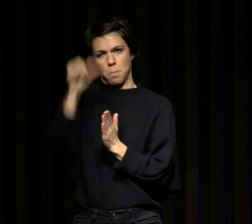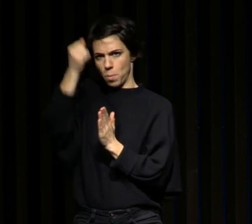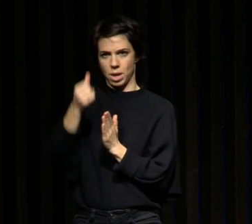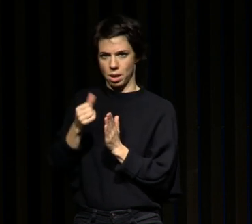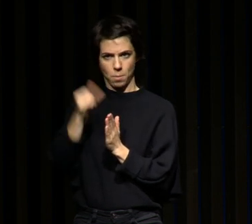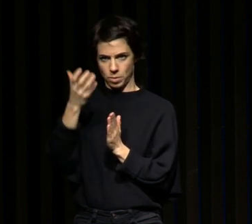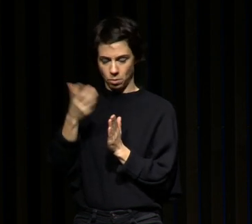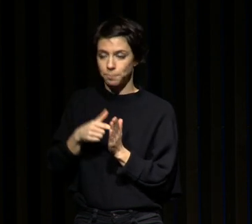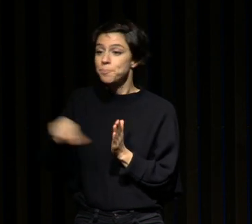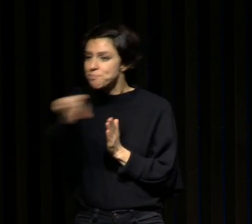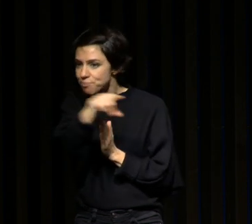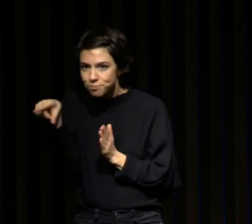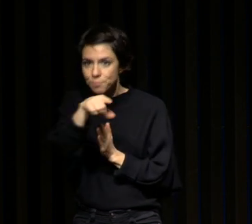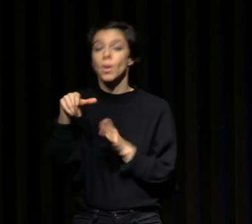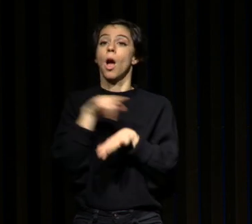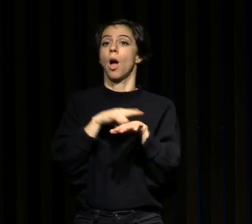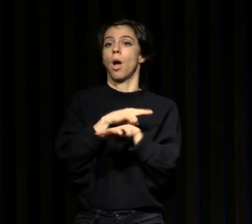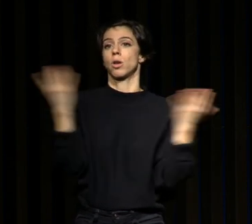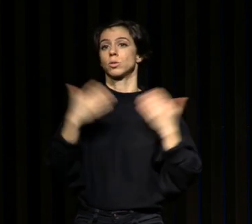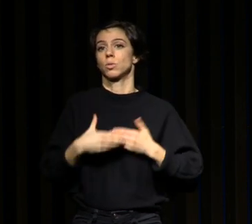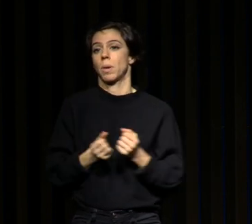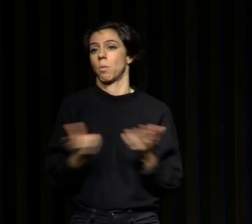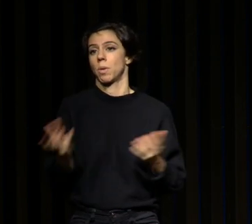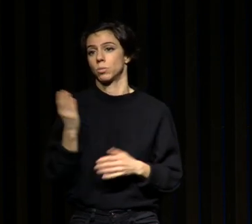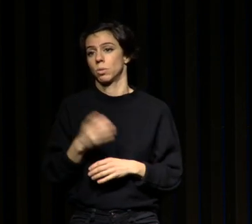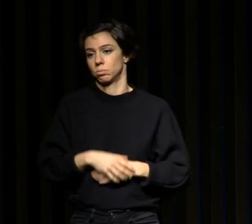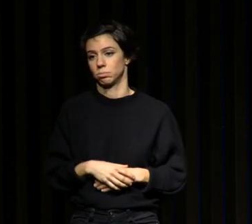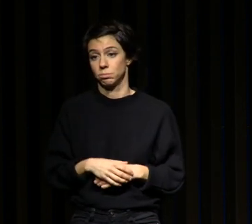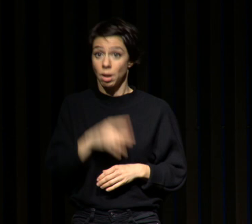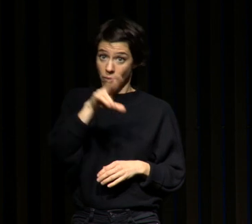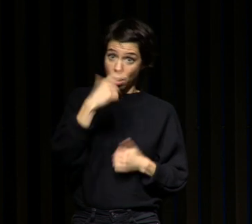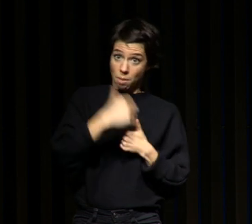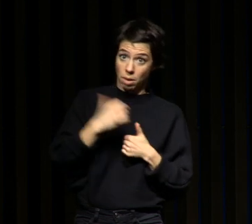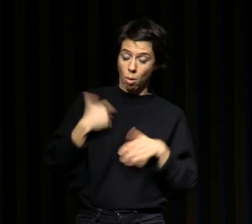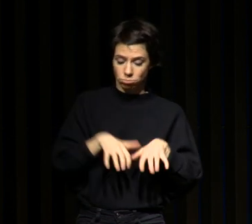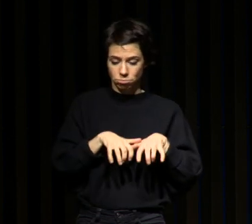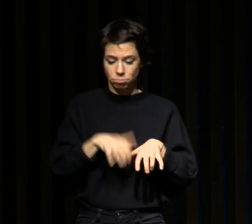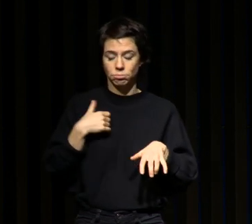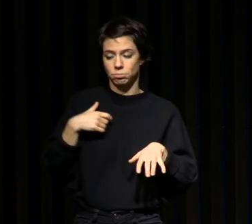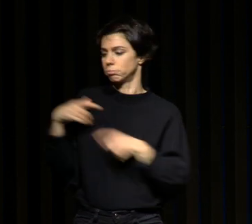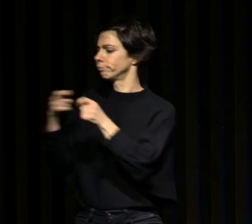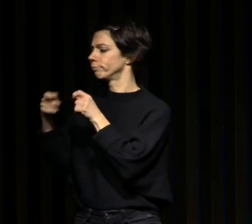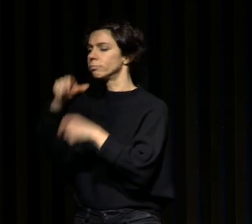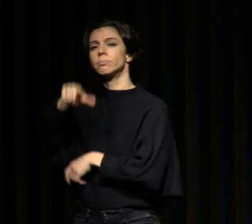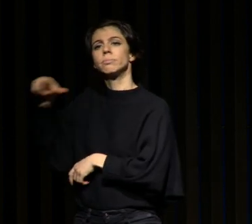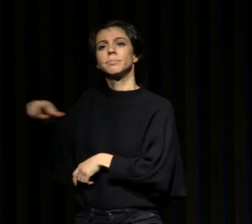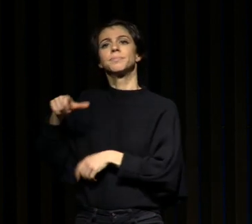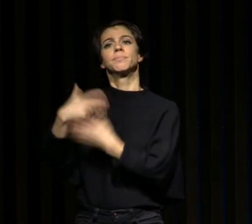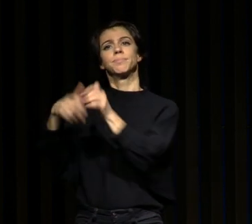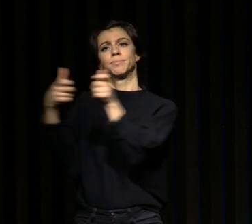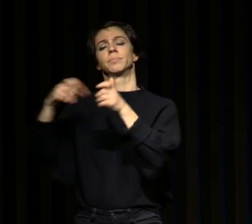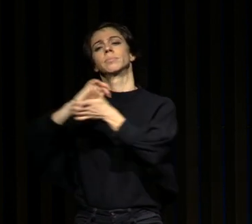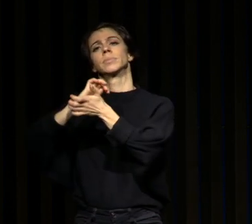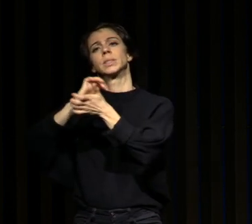vraiment besoin alors bon quand j'ai écrit le livre et je me souviens très bien j'avais une discussion avec Lise et Estelle mes éditrices chez Albin Michel